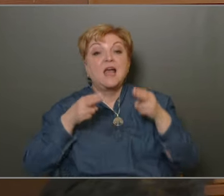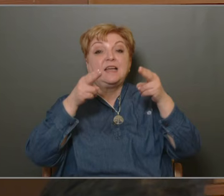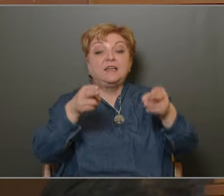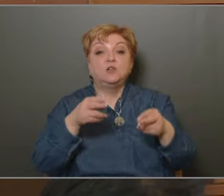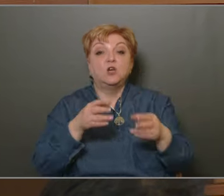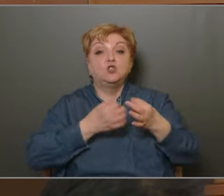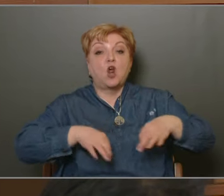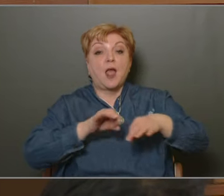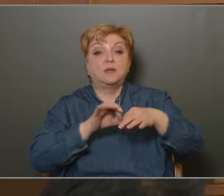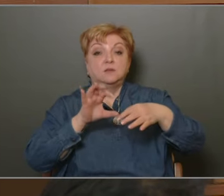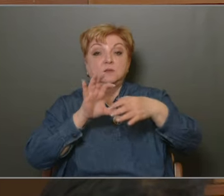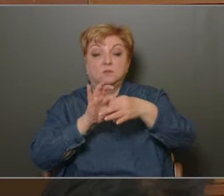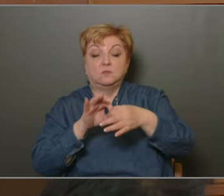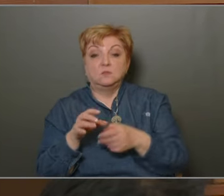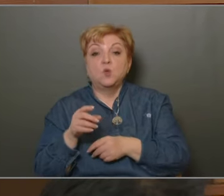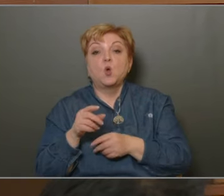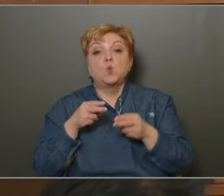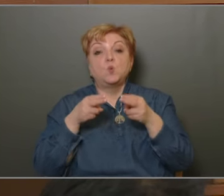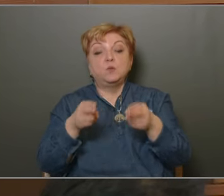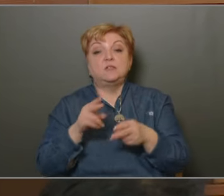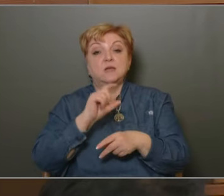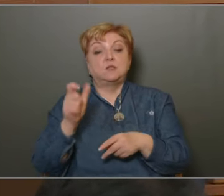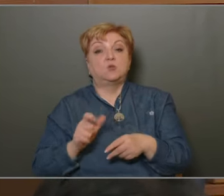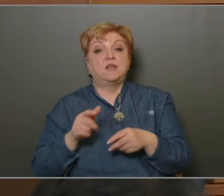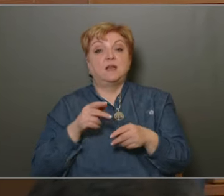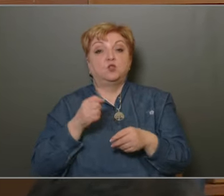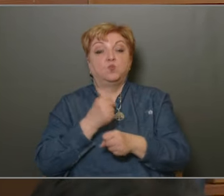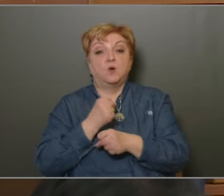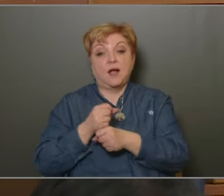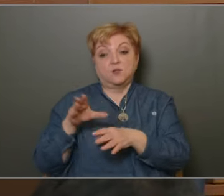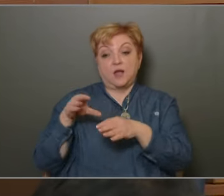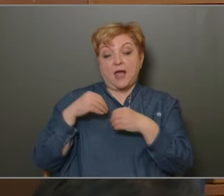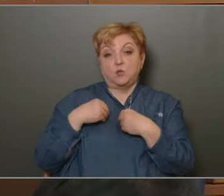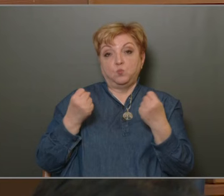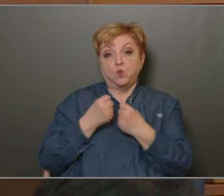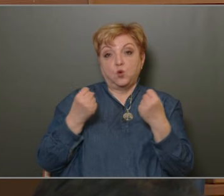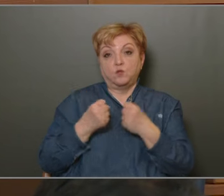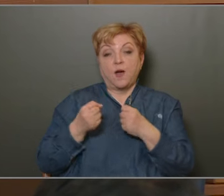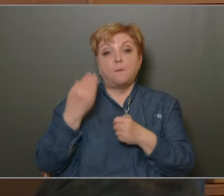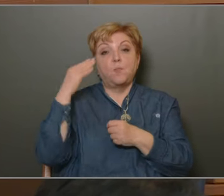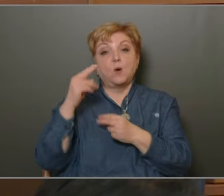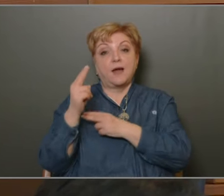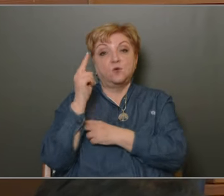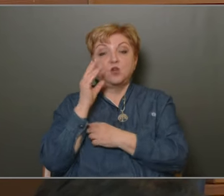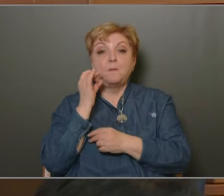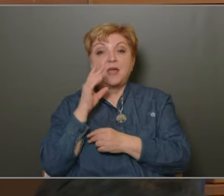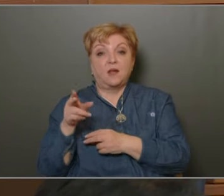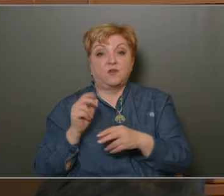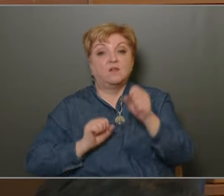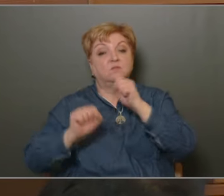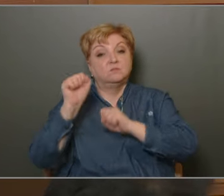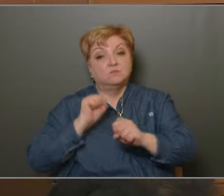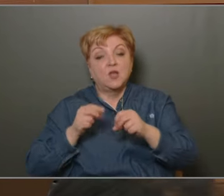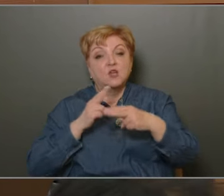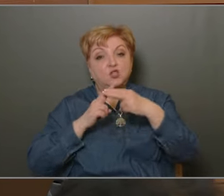családsegítőközponton keresztül. Az utcali és szociális munkások együttműködve a 13. kerületi polgárőrséggel és a BRFK-val segítik és